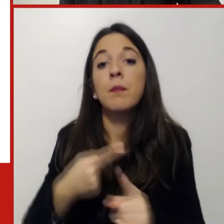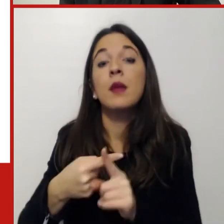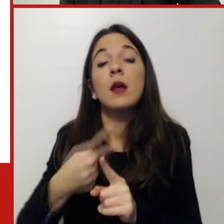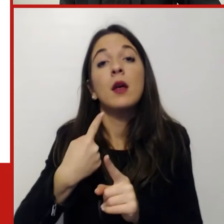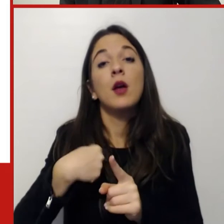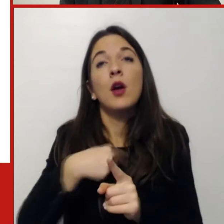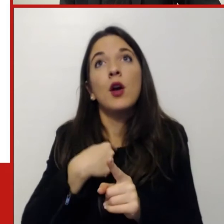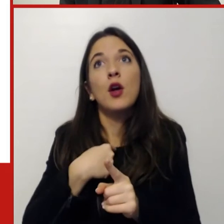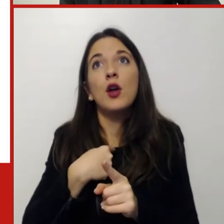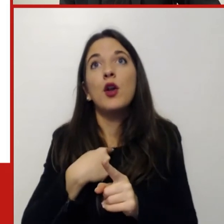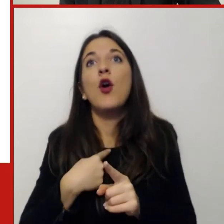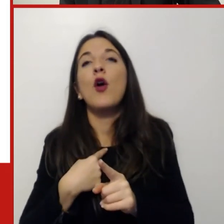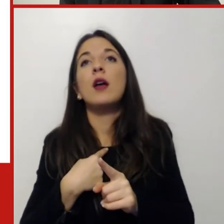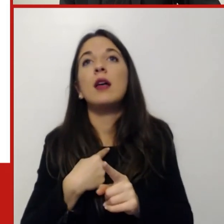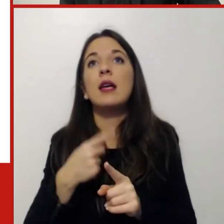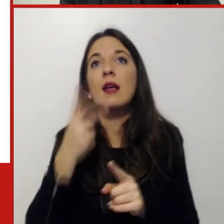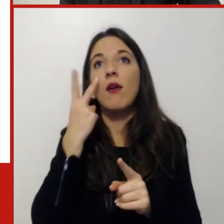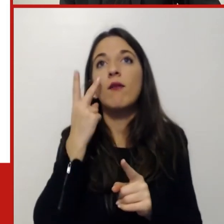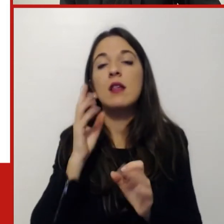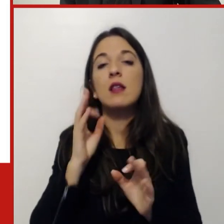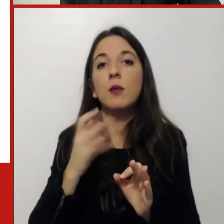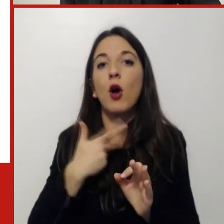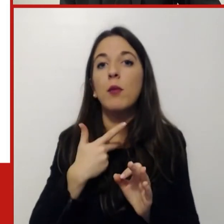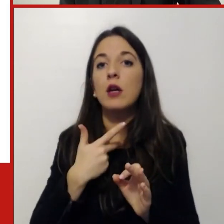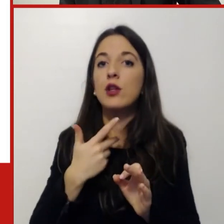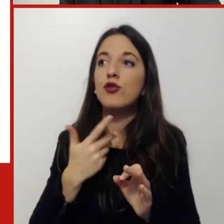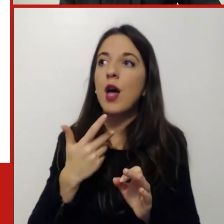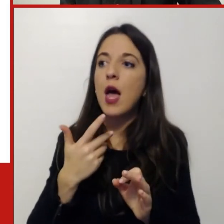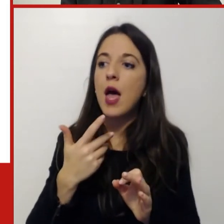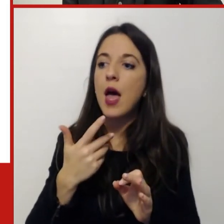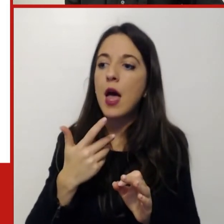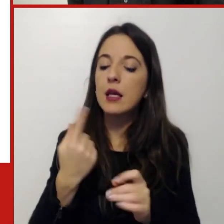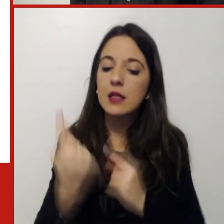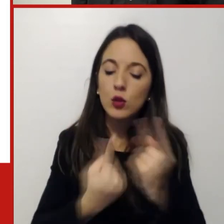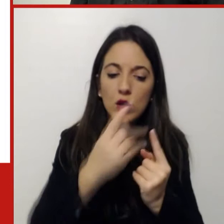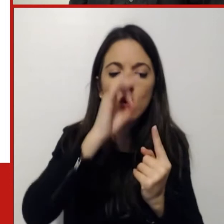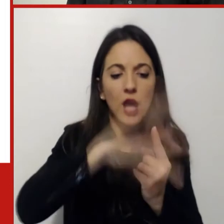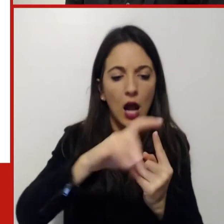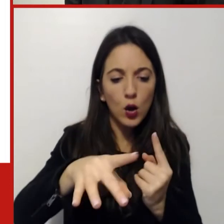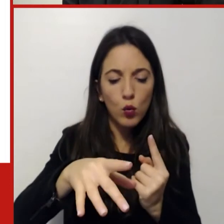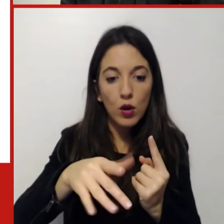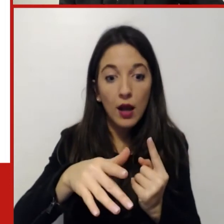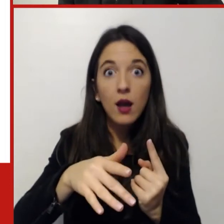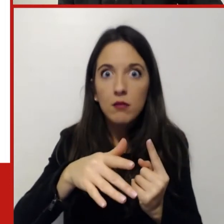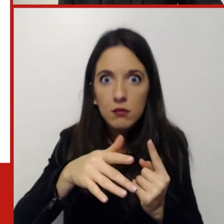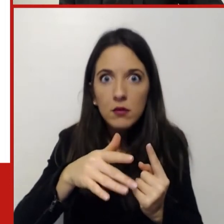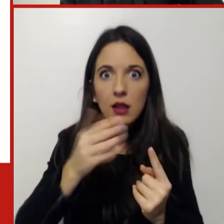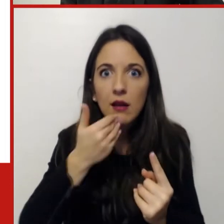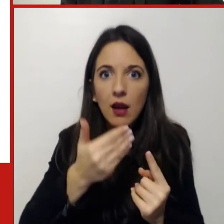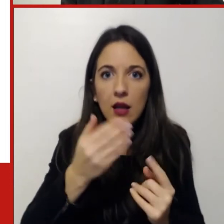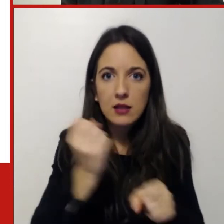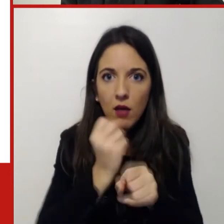il lavoro da remoto può essere sorprendentemente efficace. Abbiamo capito anche che le persone, molti nostri